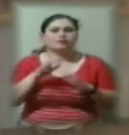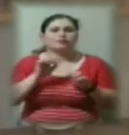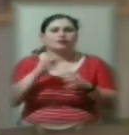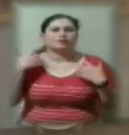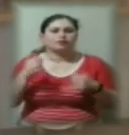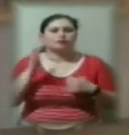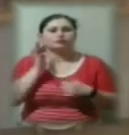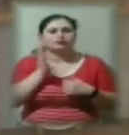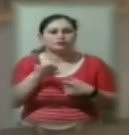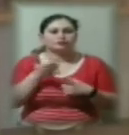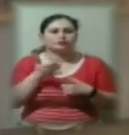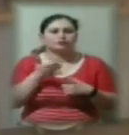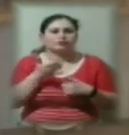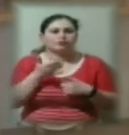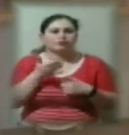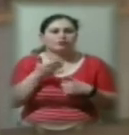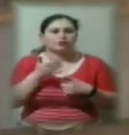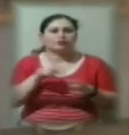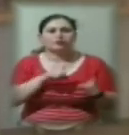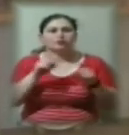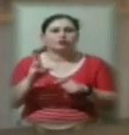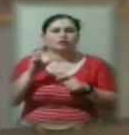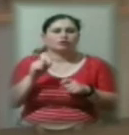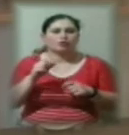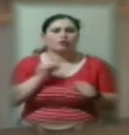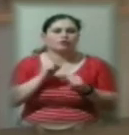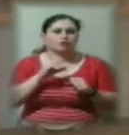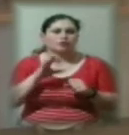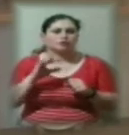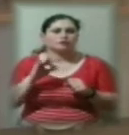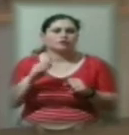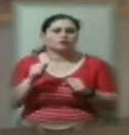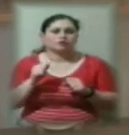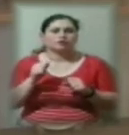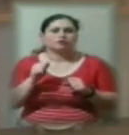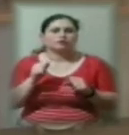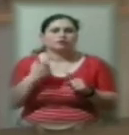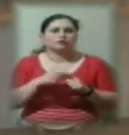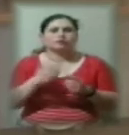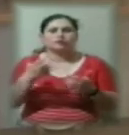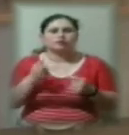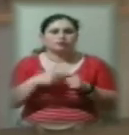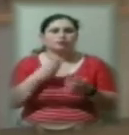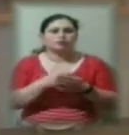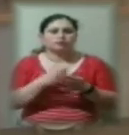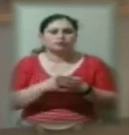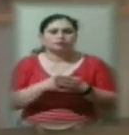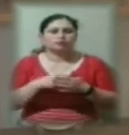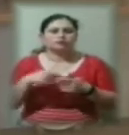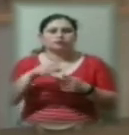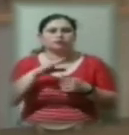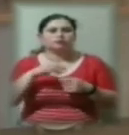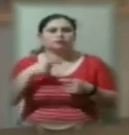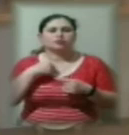переведені на управління освіти. З прийняттям бюджету ми ці кошти отримали